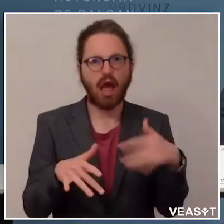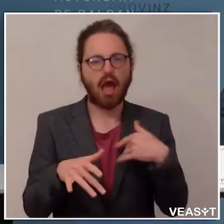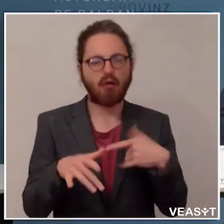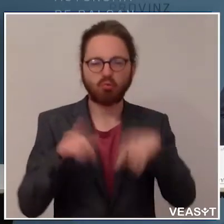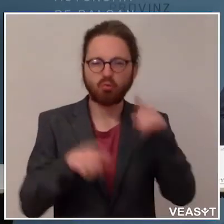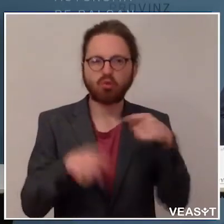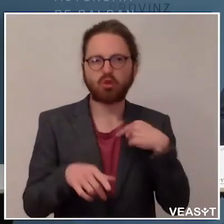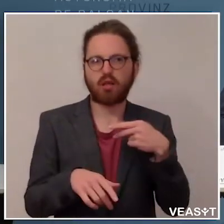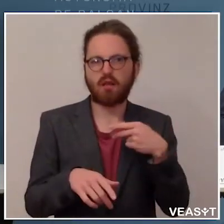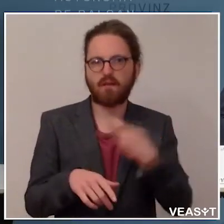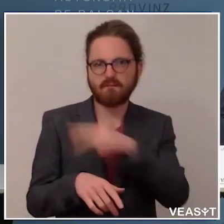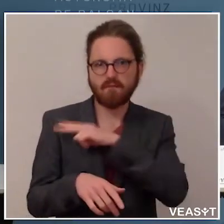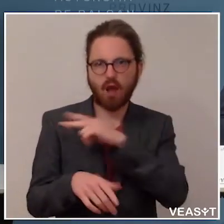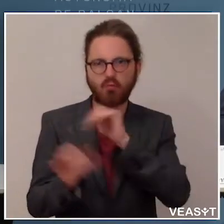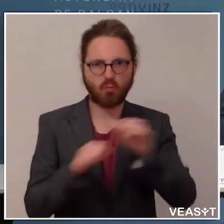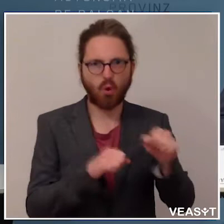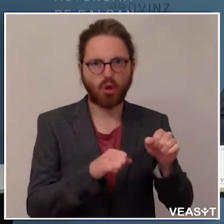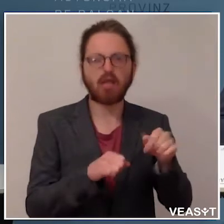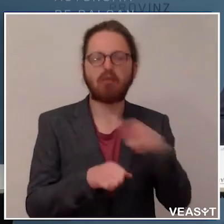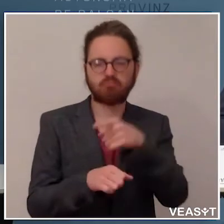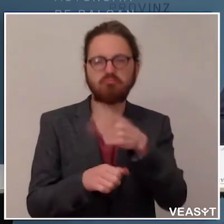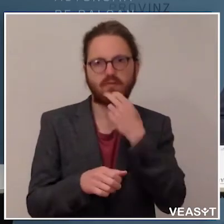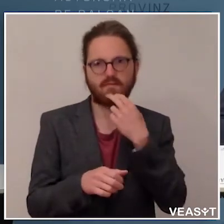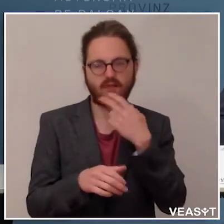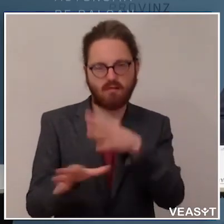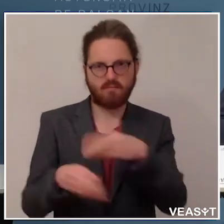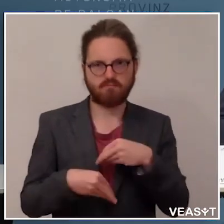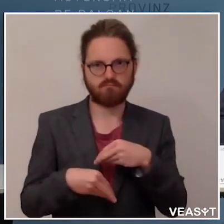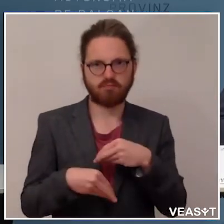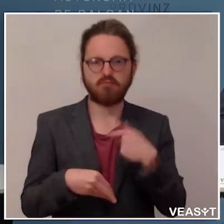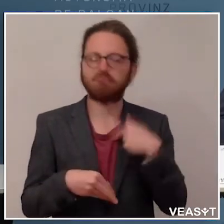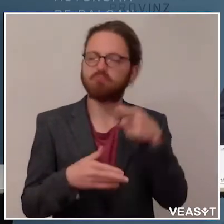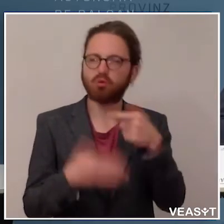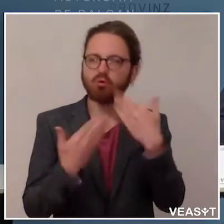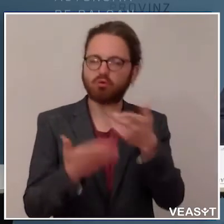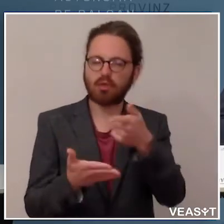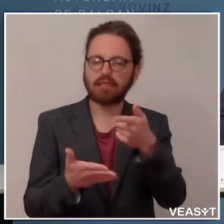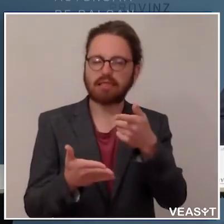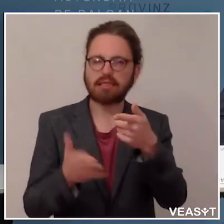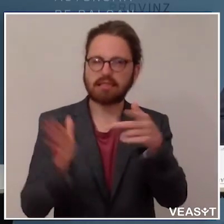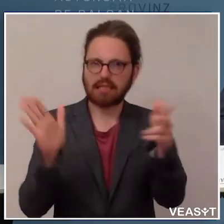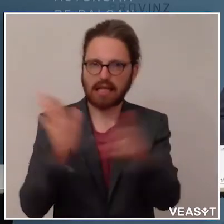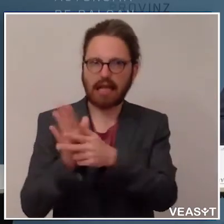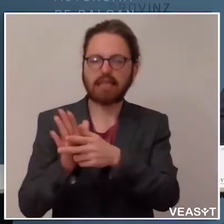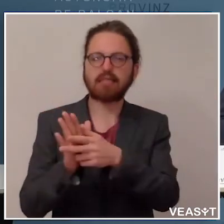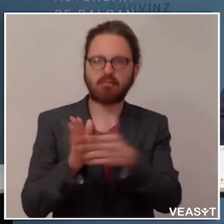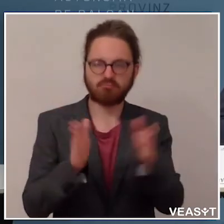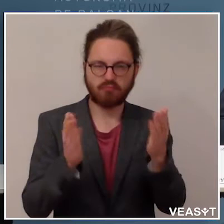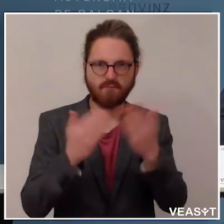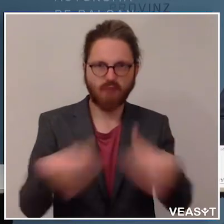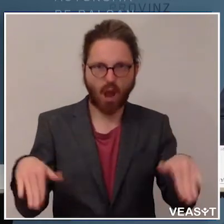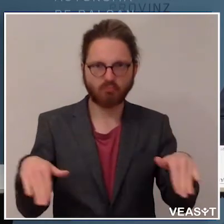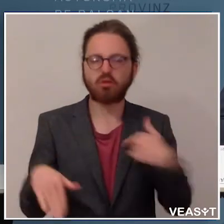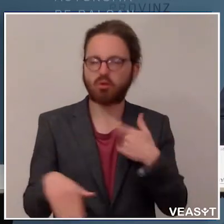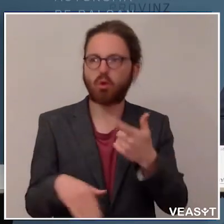wieder entsprechend wahrnehmen. In diesem Geiste haben wir das Gesetz verabschiedet. Es hat eine breite Mehrheit erhalten. Das ist sehr